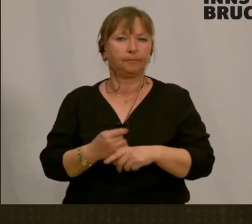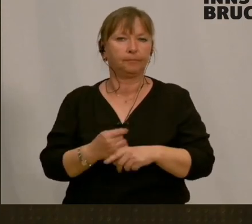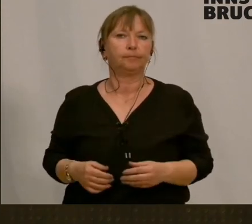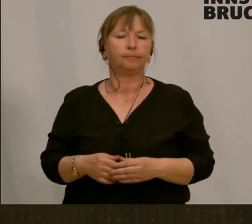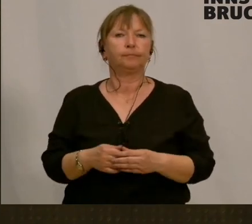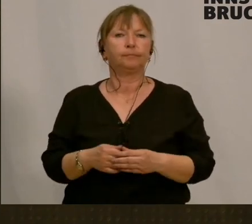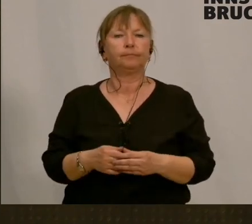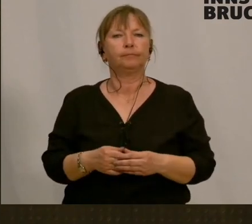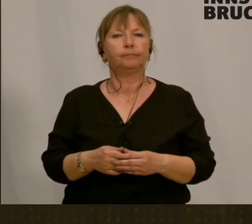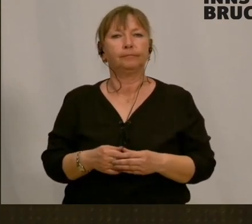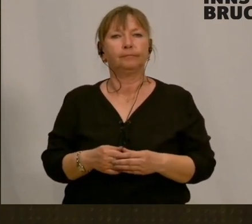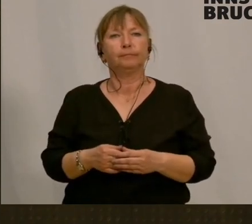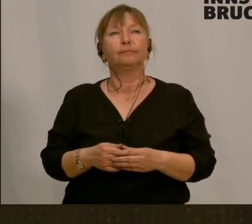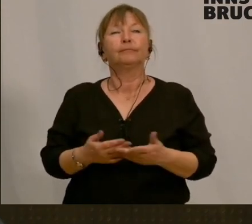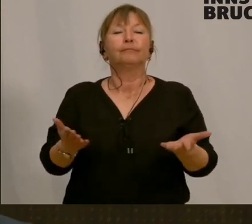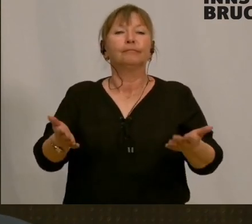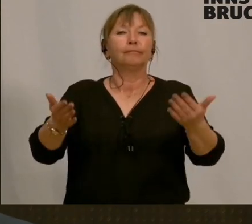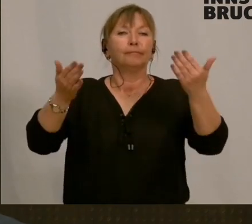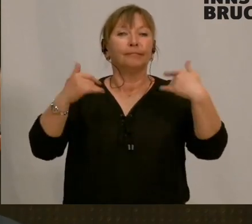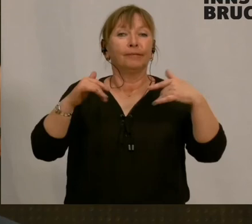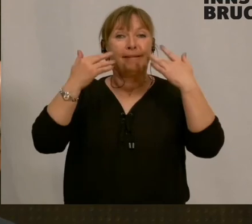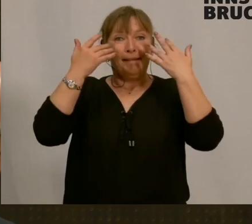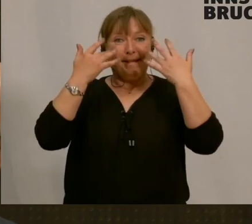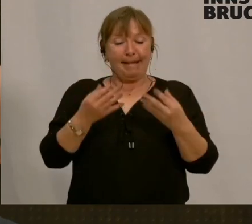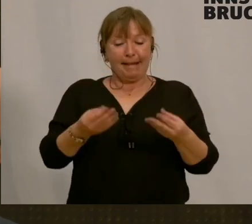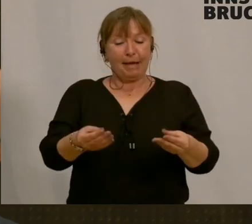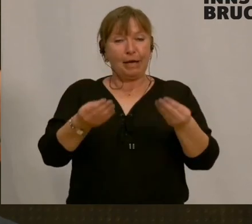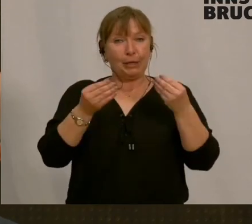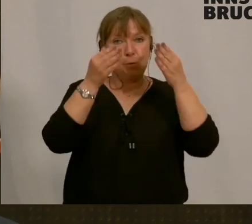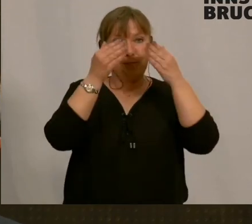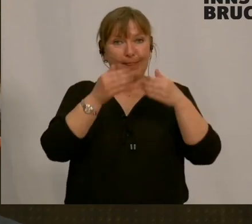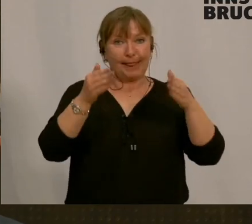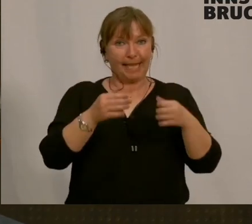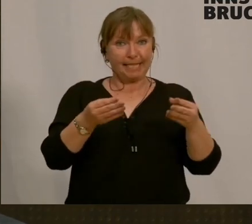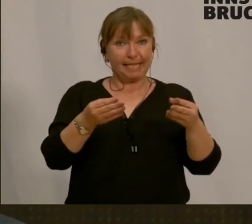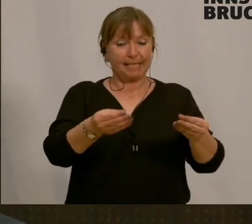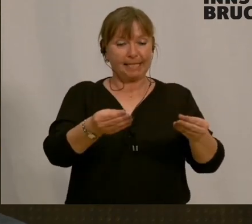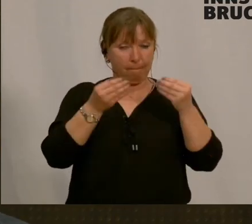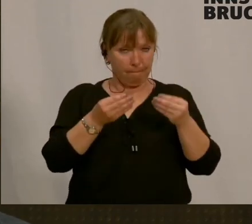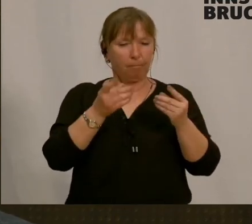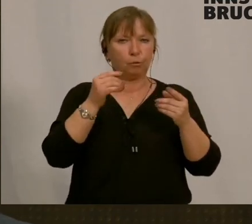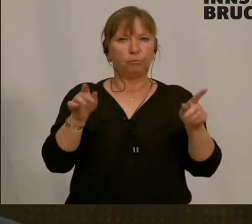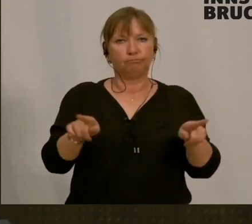Dann ist die Rechnung, ist im Dezember erfolgt, somit auch die Zahlung.